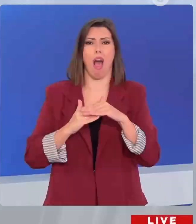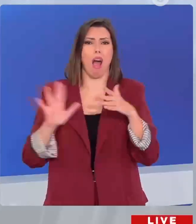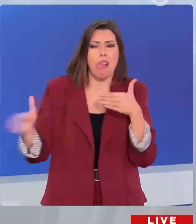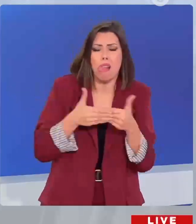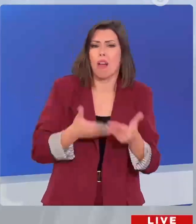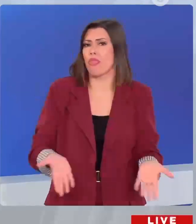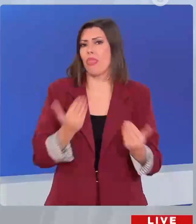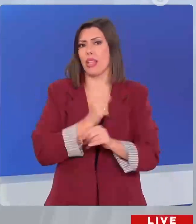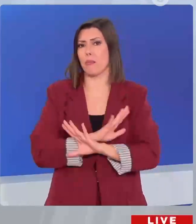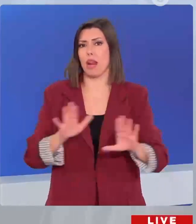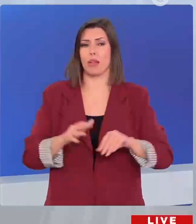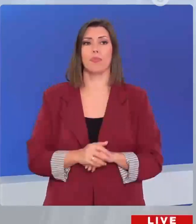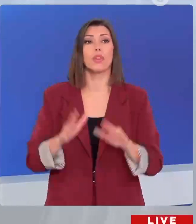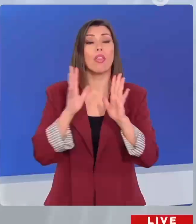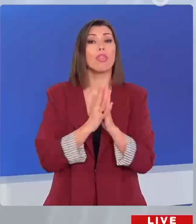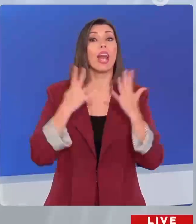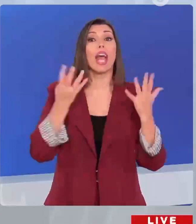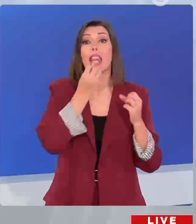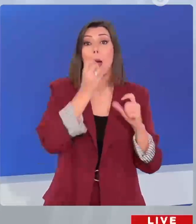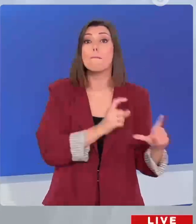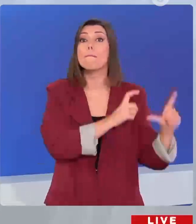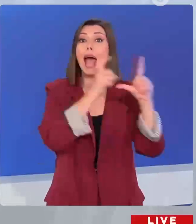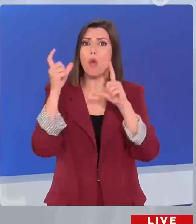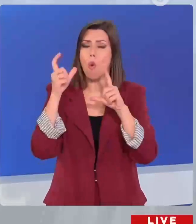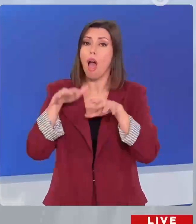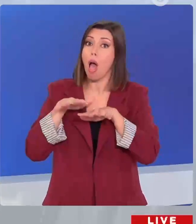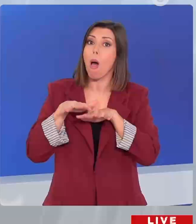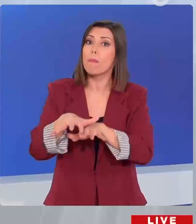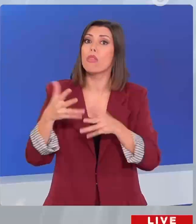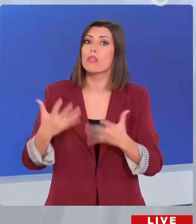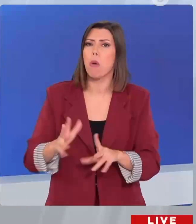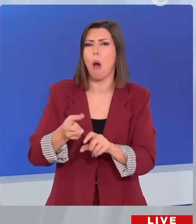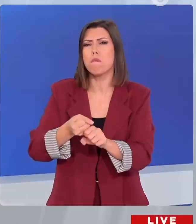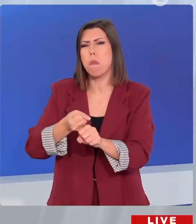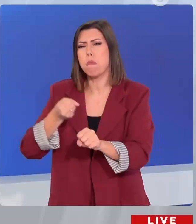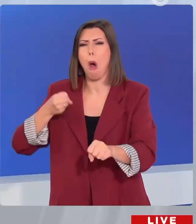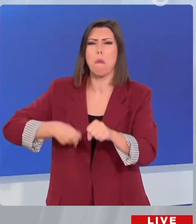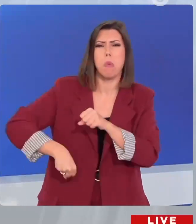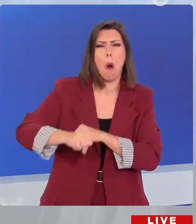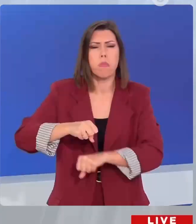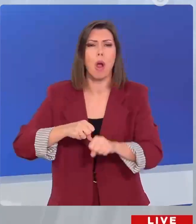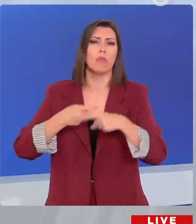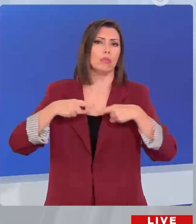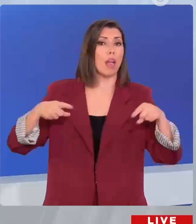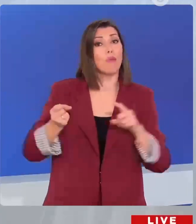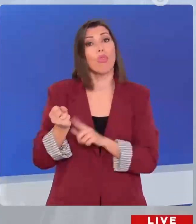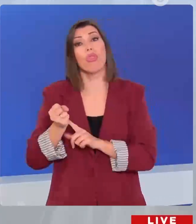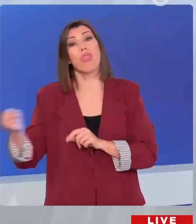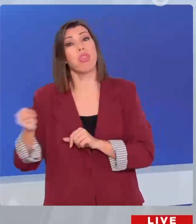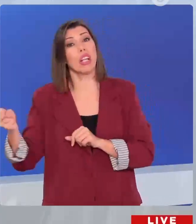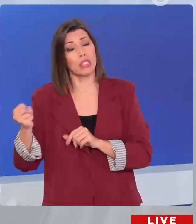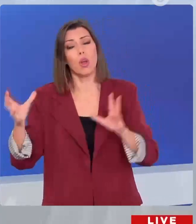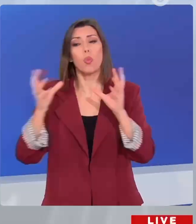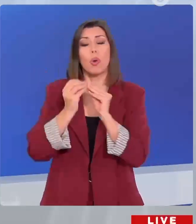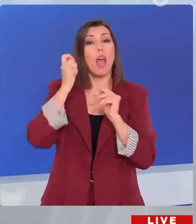Στις 19 Μαΐου του 2018 δέχτηκε άνανδρη επίθεση με κλωτσιές, γροθιές και αντικείμενα από φασίστες κατά τη διάρκεια εκδήλωσης